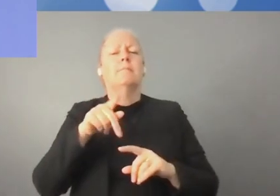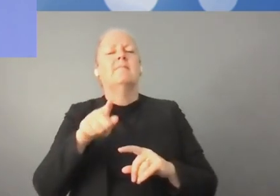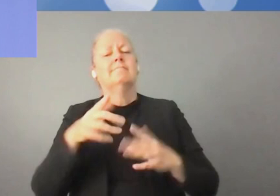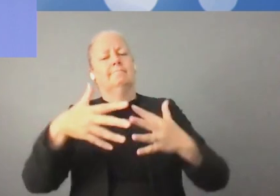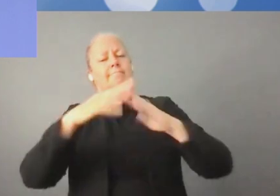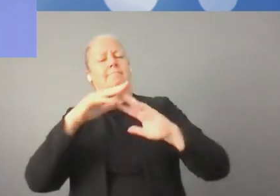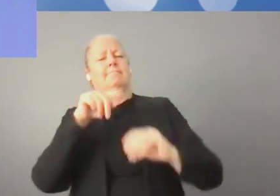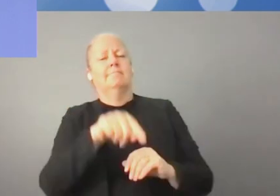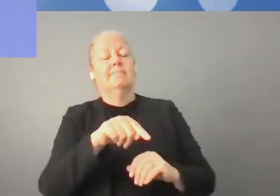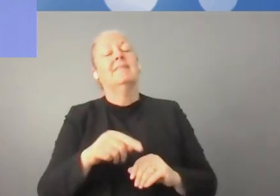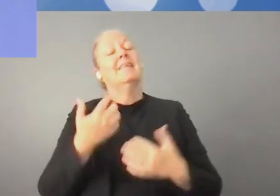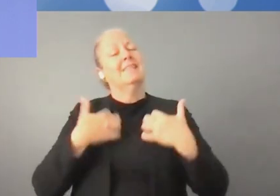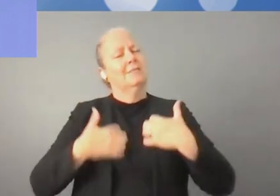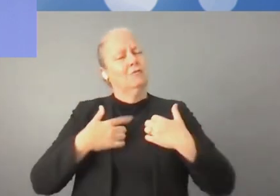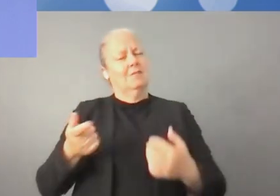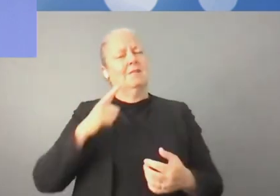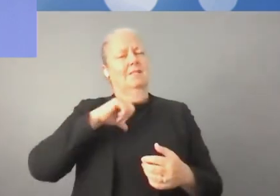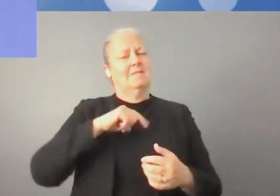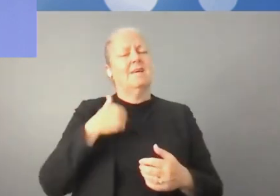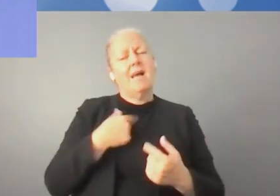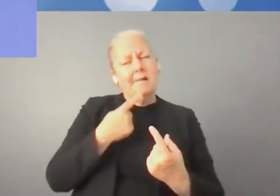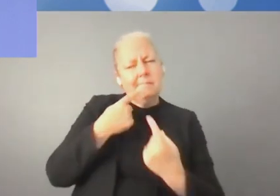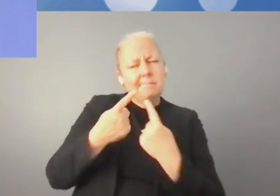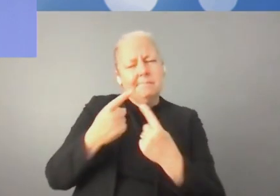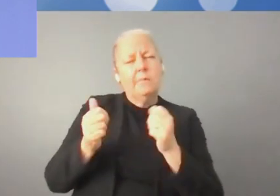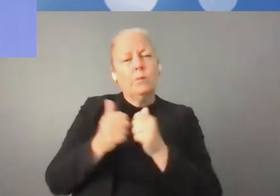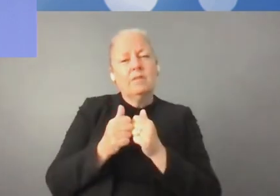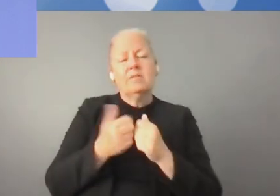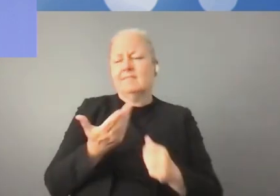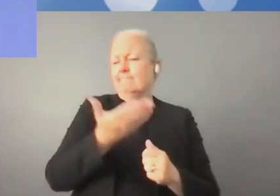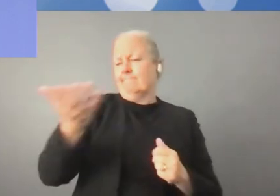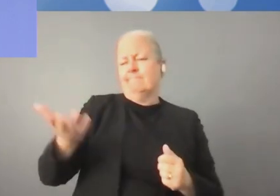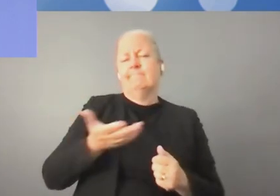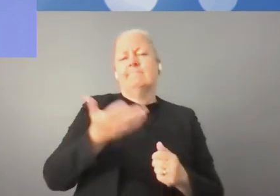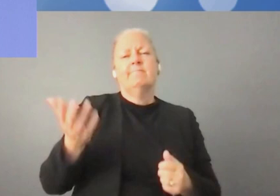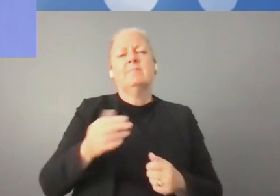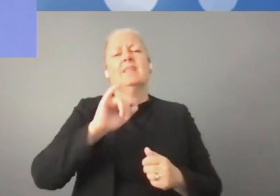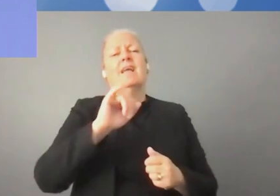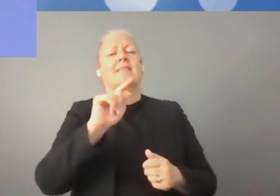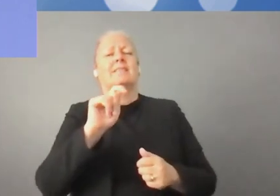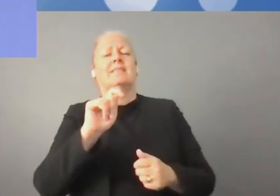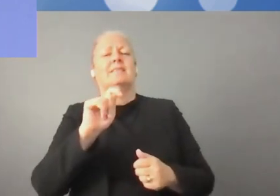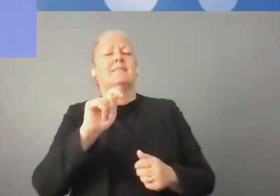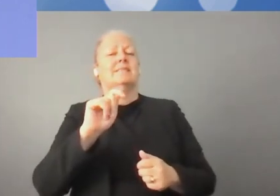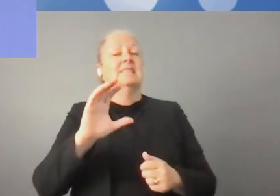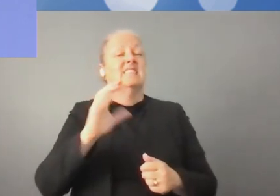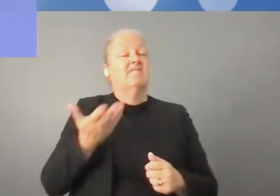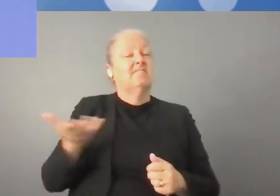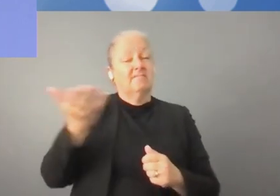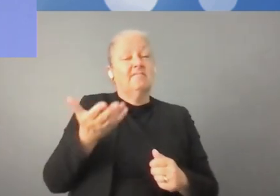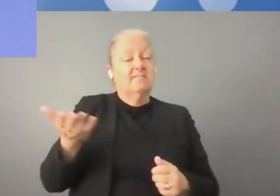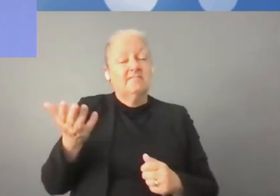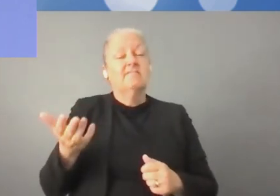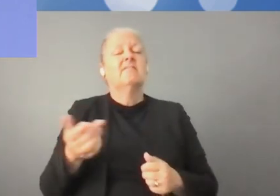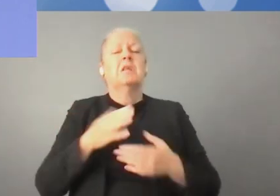et dans le cas des startups, ce type de financement est indispensable aussi. Ce qui est intéressant, c'est que dans nos conditions, dans notre